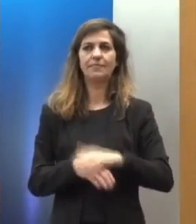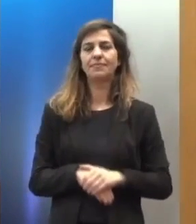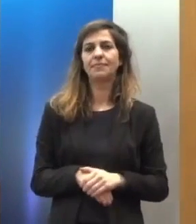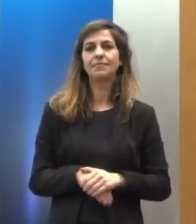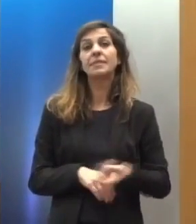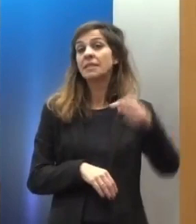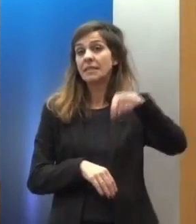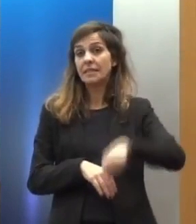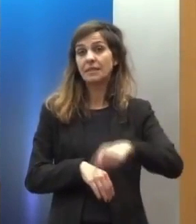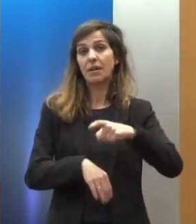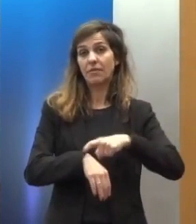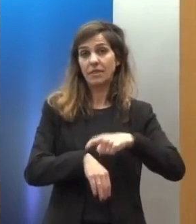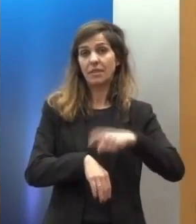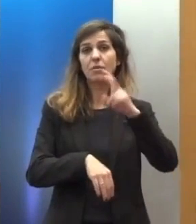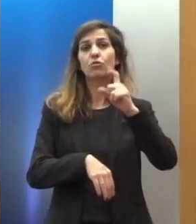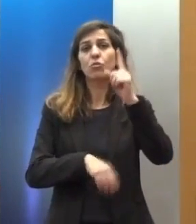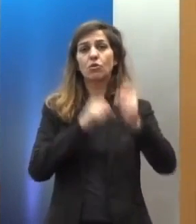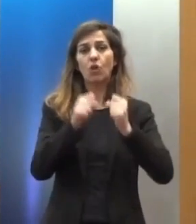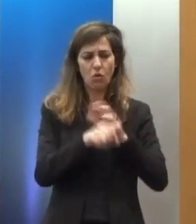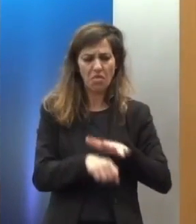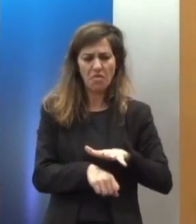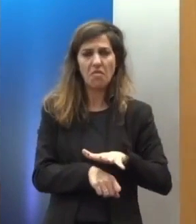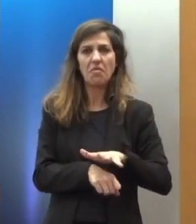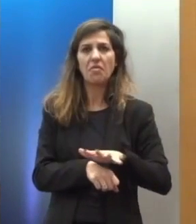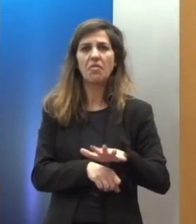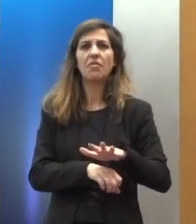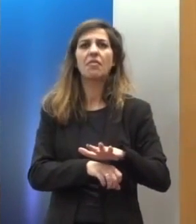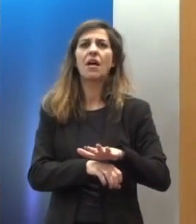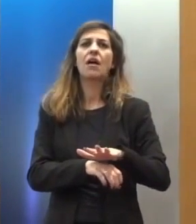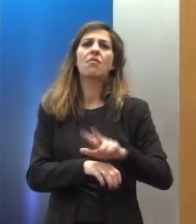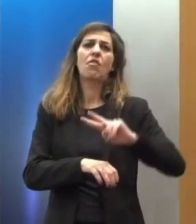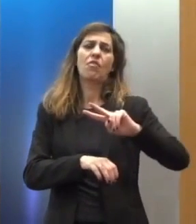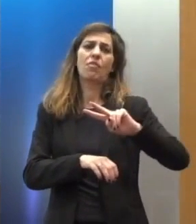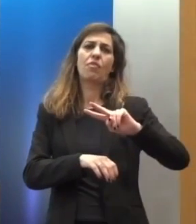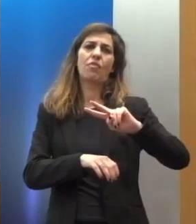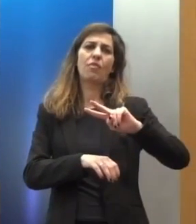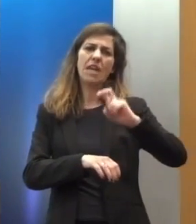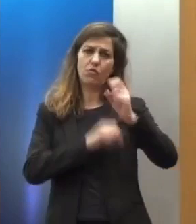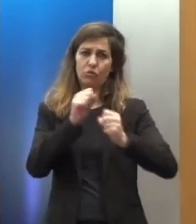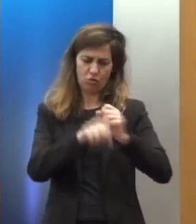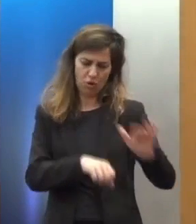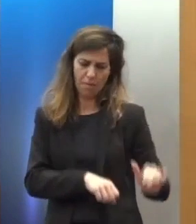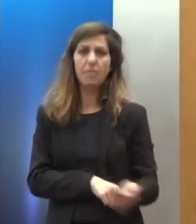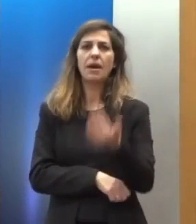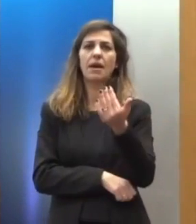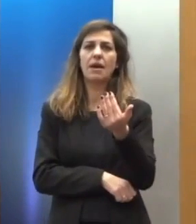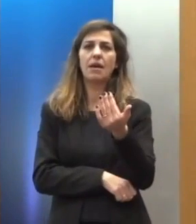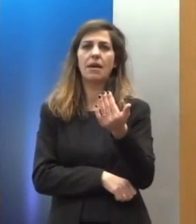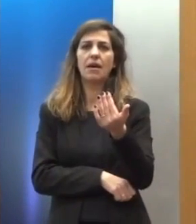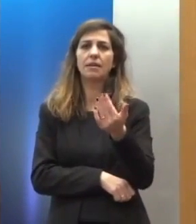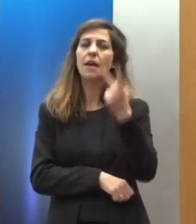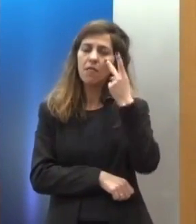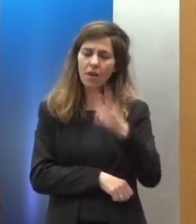Σήμερα όμως, καθώς ο 21ος αιώνας πλησιάζει προς το τέλος της δεύτερης δεκαετίας του γινόμαστε μάρτυρες μιας